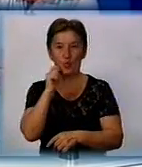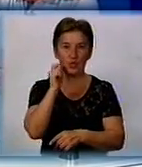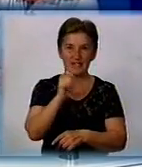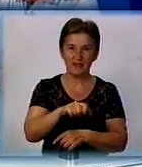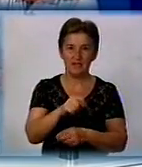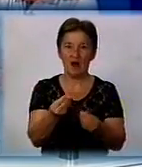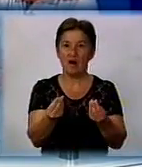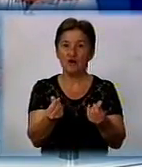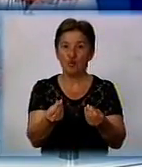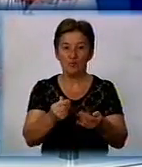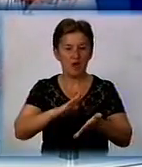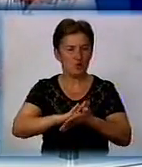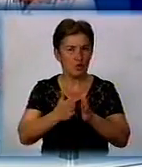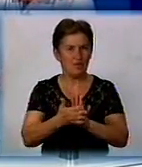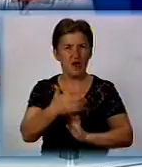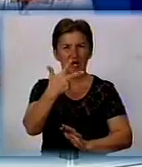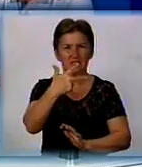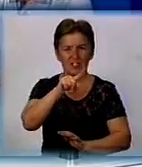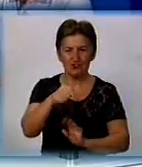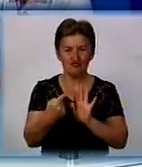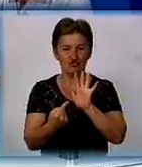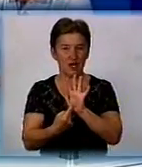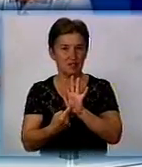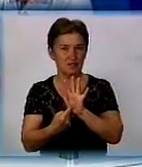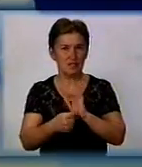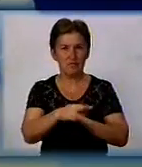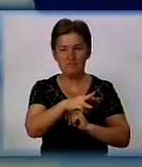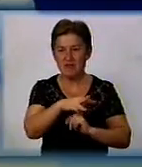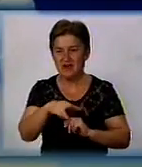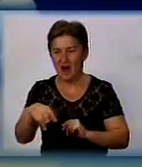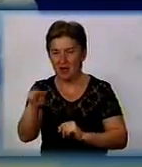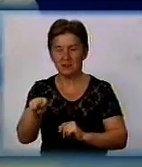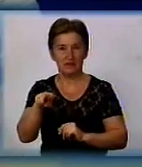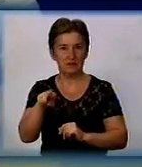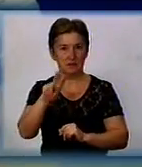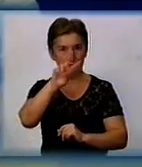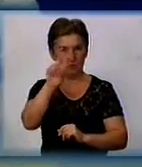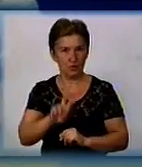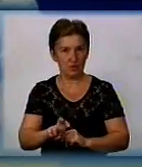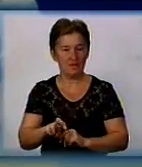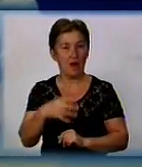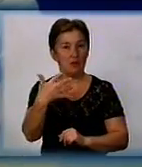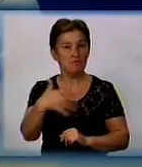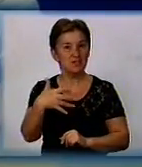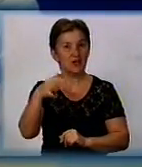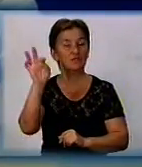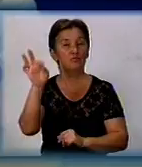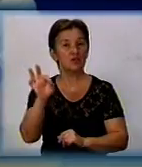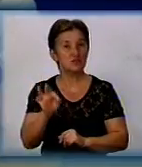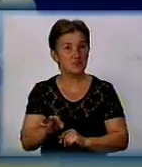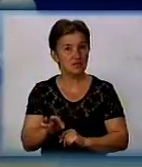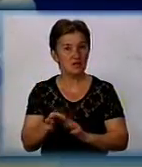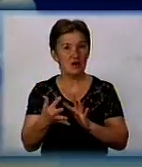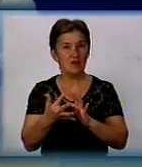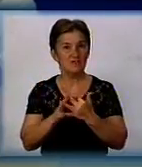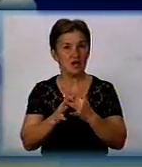Сумма договора 3,6 мільярда доларів. Значить, 50% цих средств підійдуть в сільське